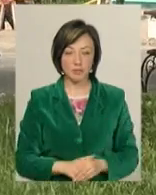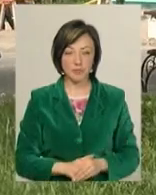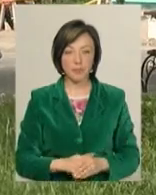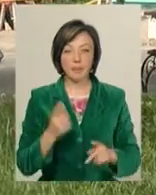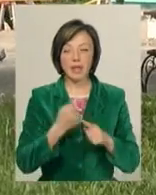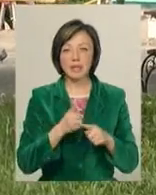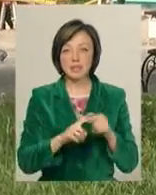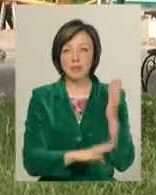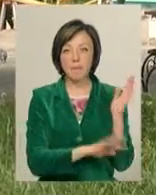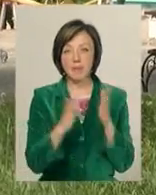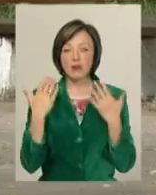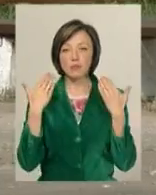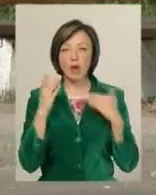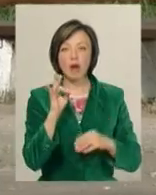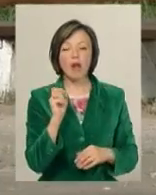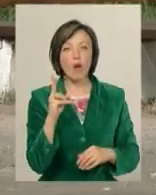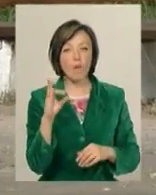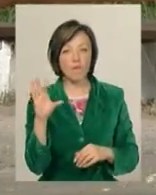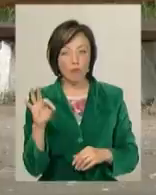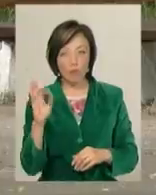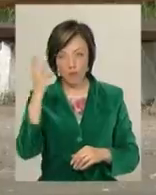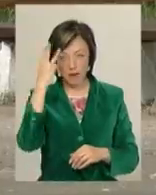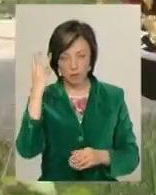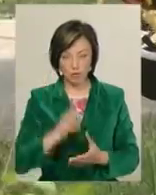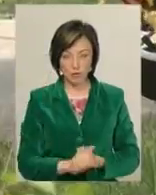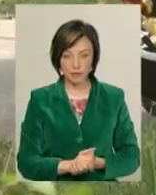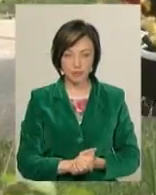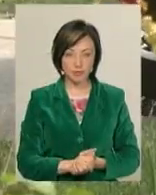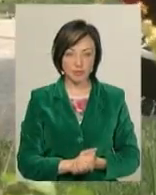Це парк відпочинку у мікрорайоні Ракове, що у Хмельницькому.